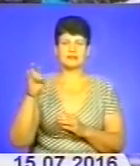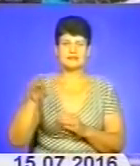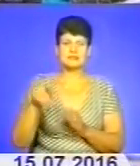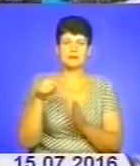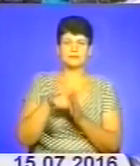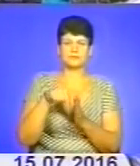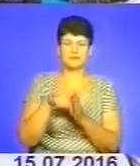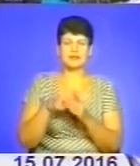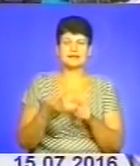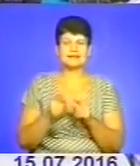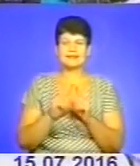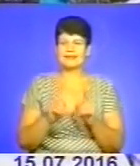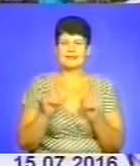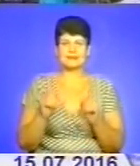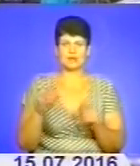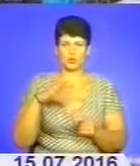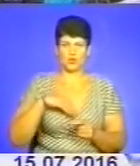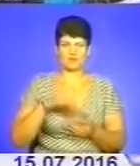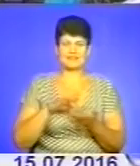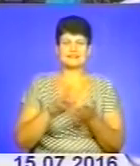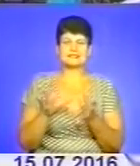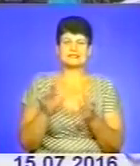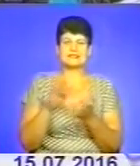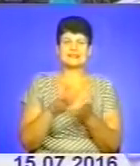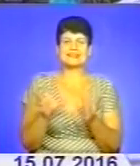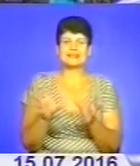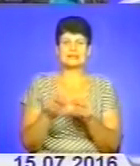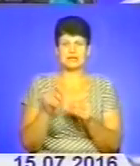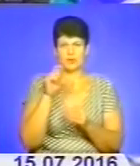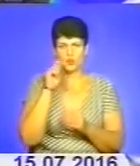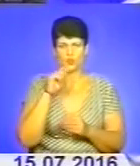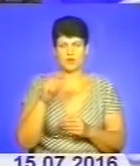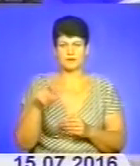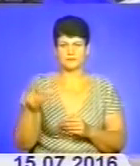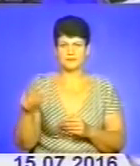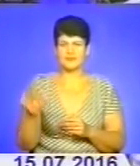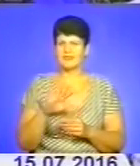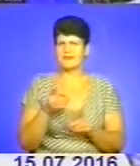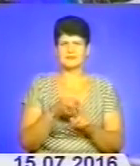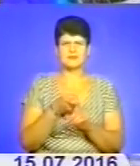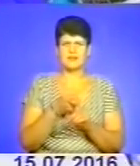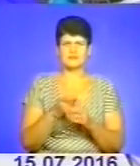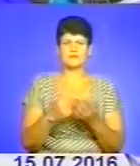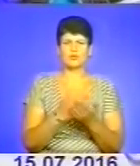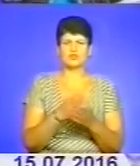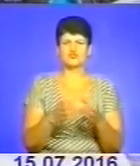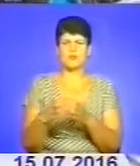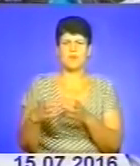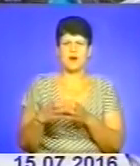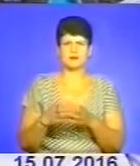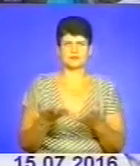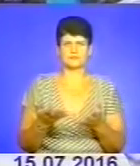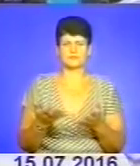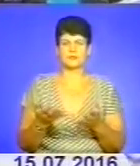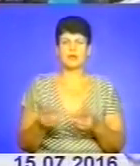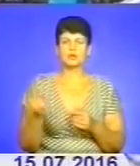лише духовний центр, це є центр єднання українства, незалежно від політичних партій, об'єднань і рухів.